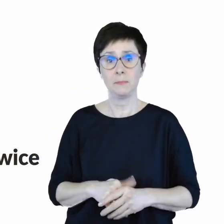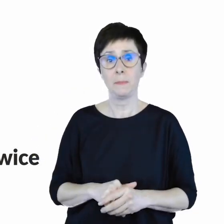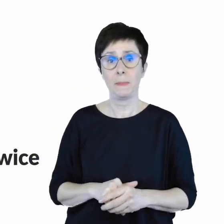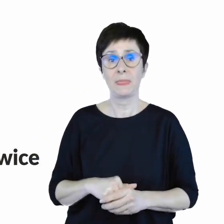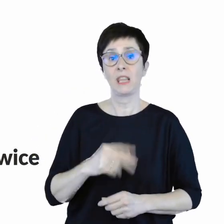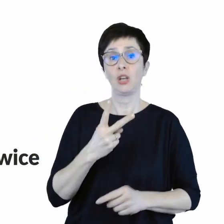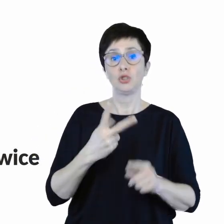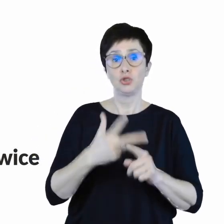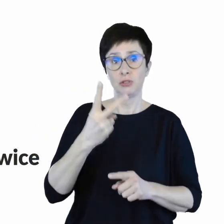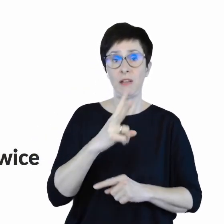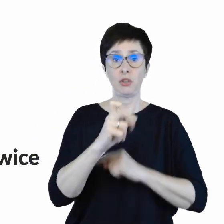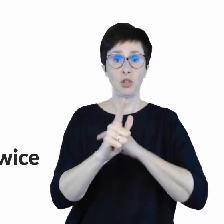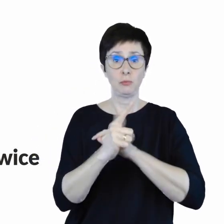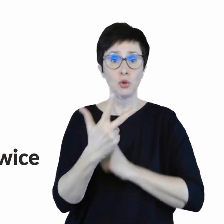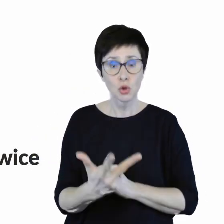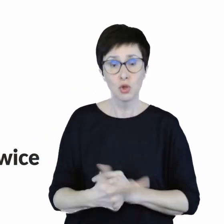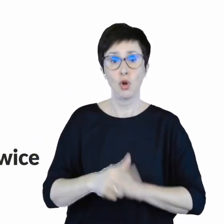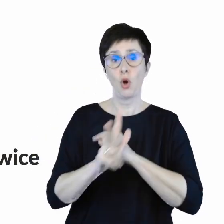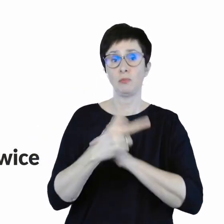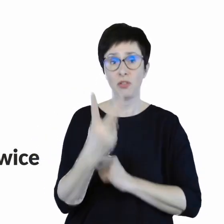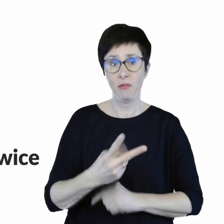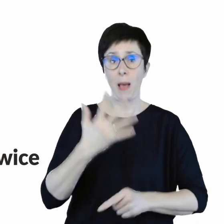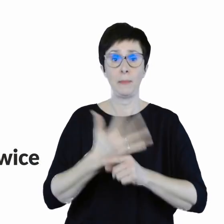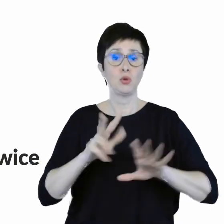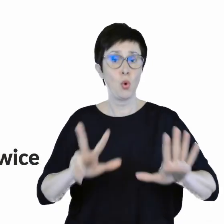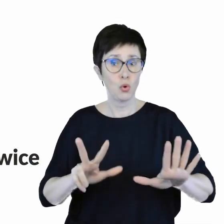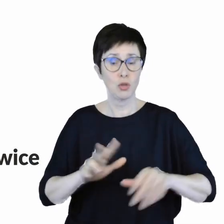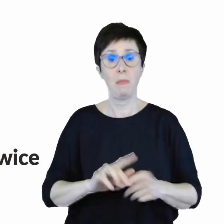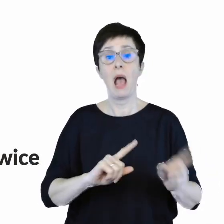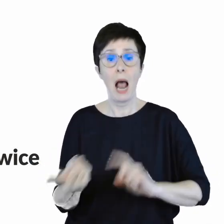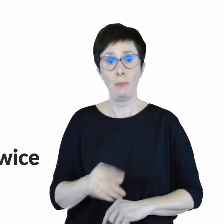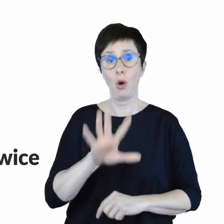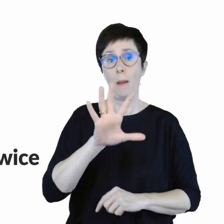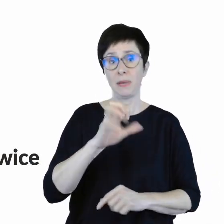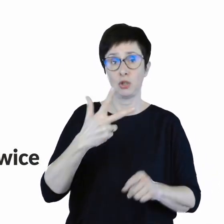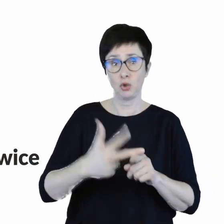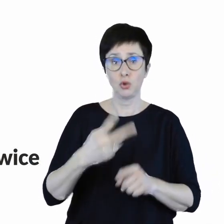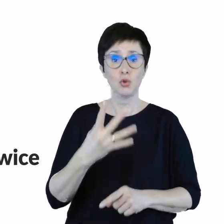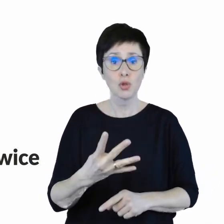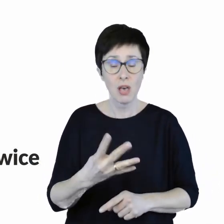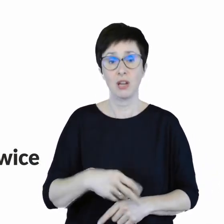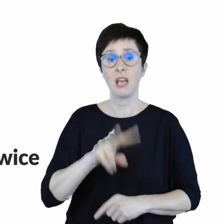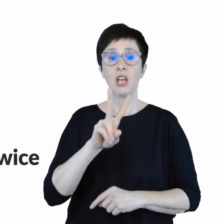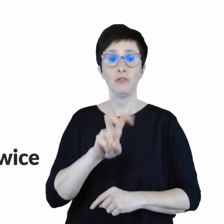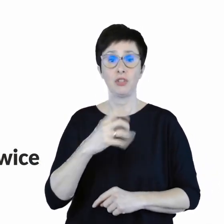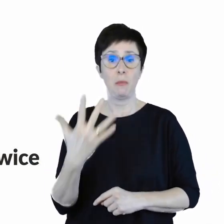273 82 58 lub 534 205